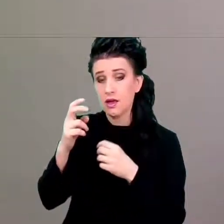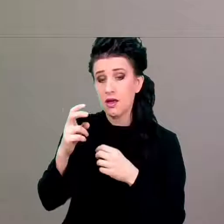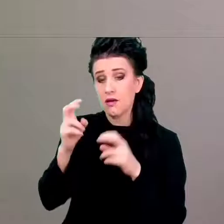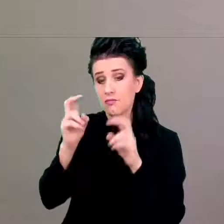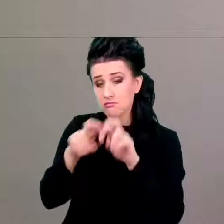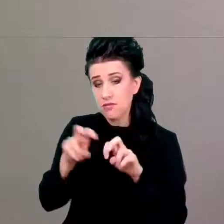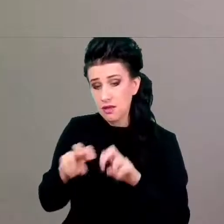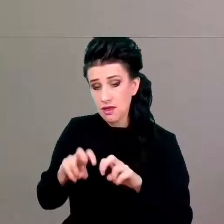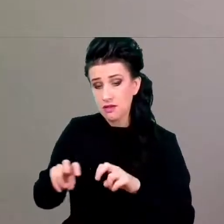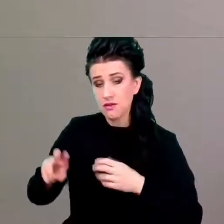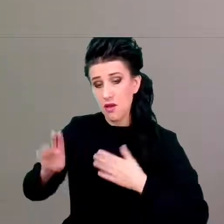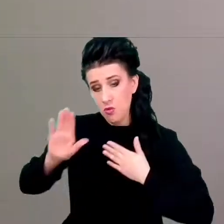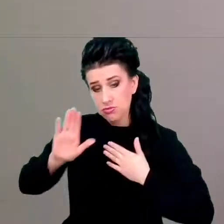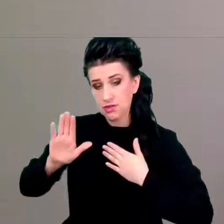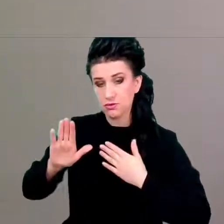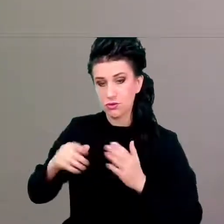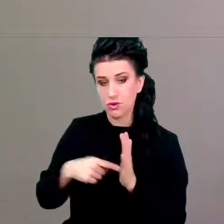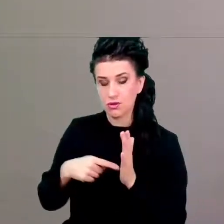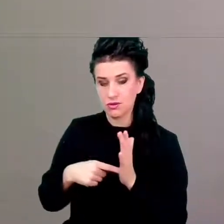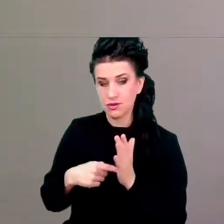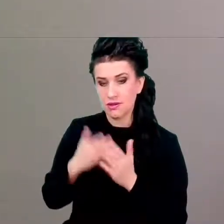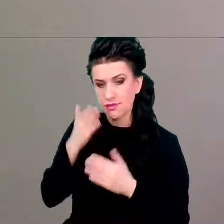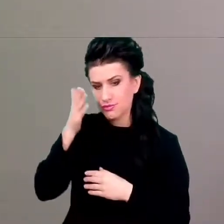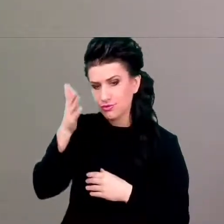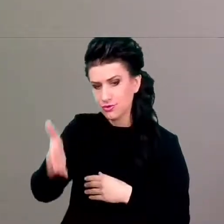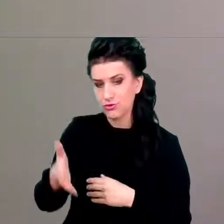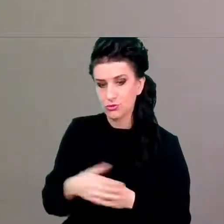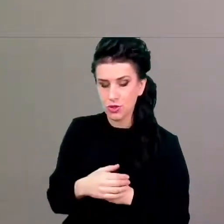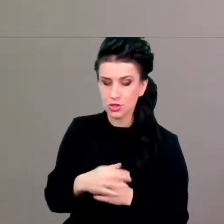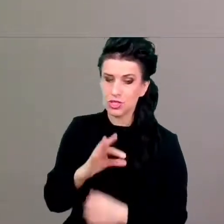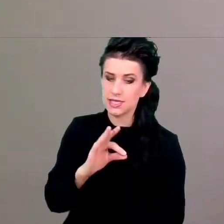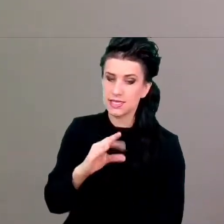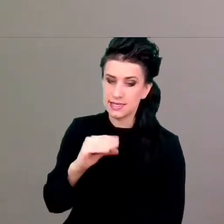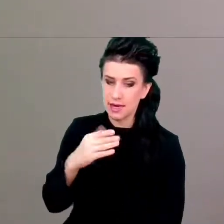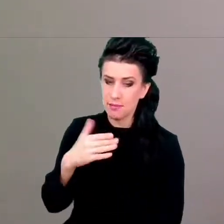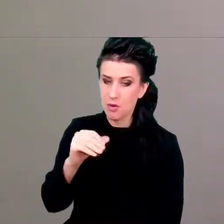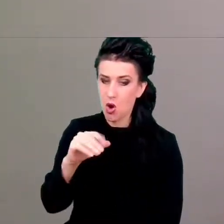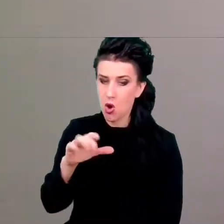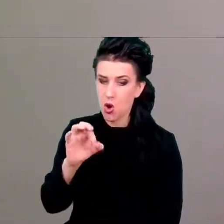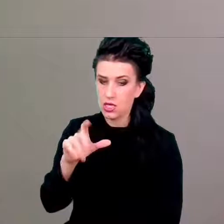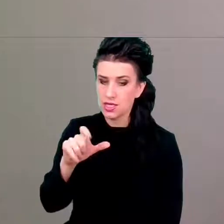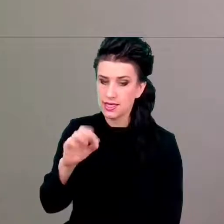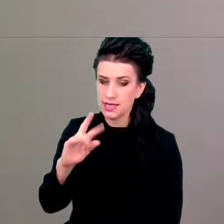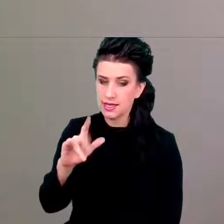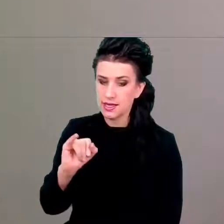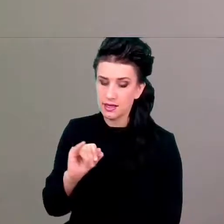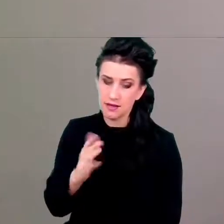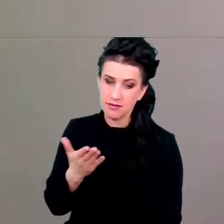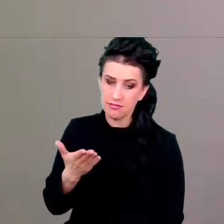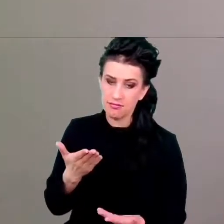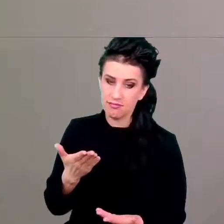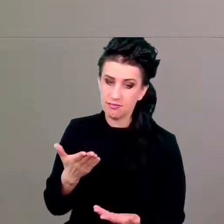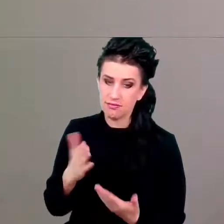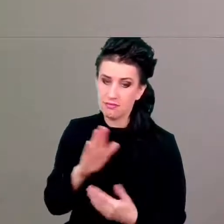rzeczywiście senolityki mają takie właśnie, no to pozostaje pytanie otwarte.